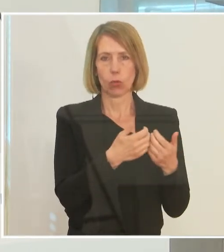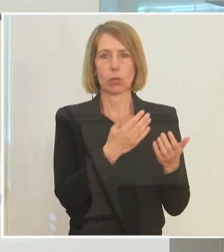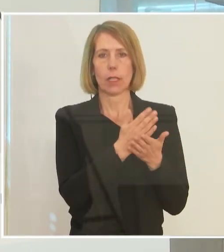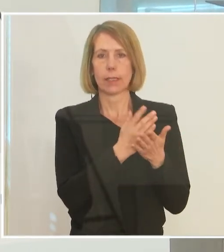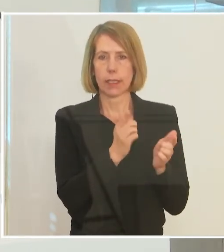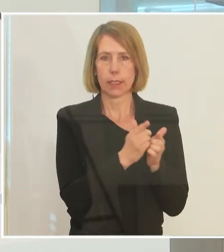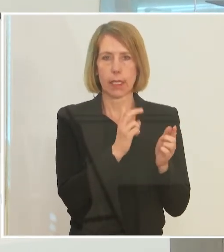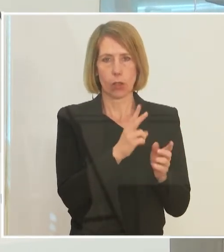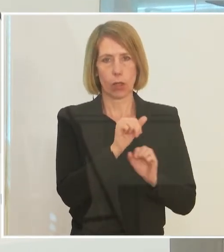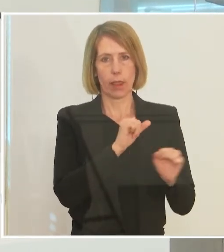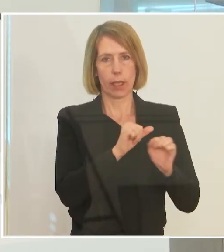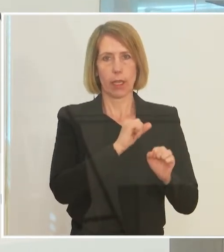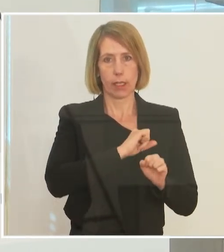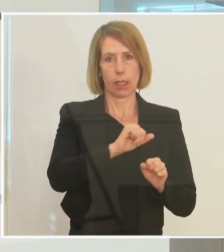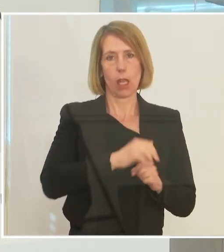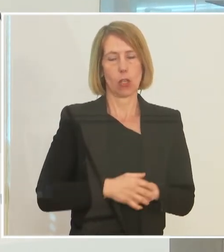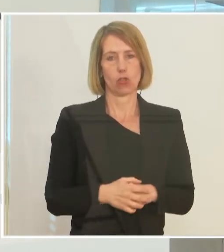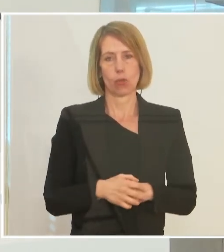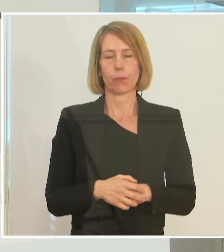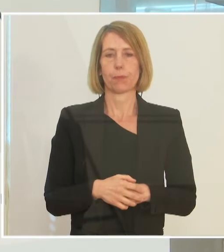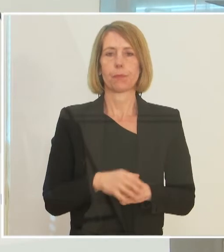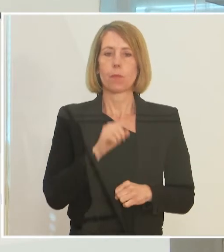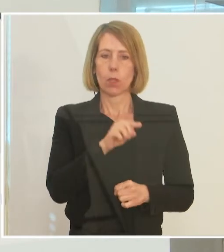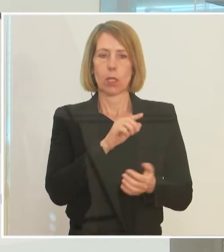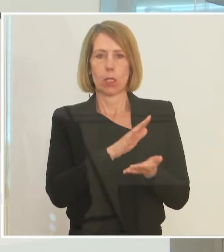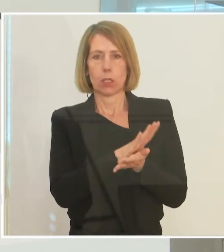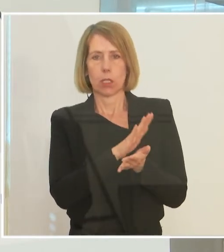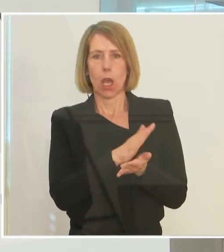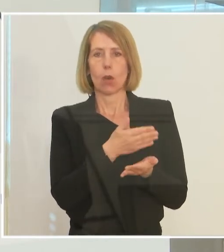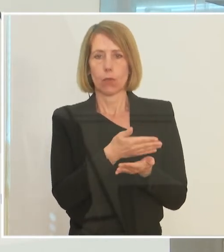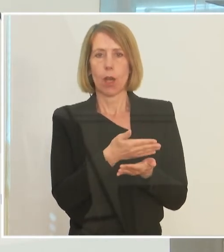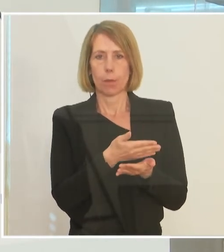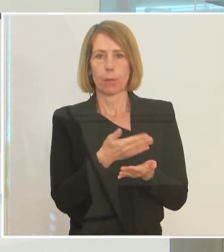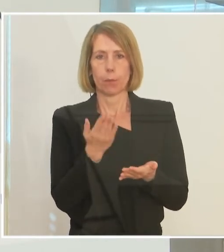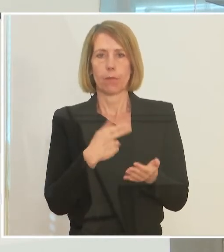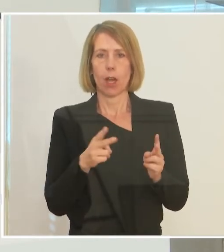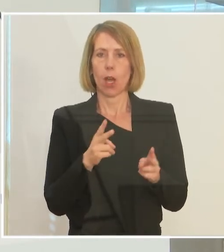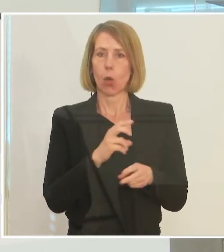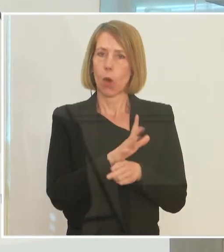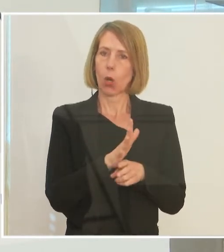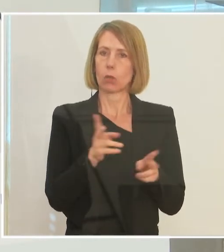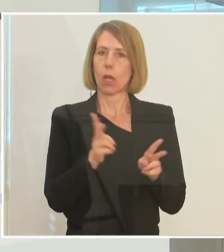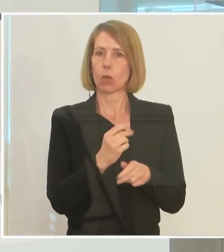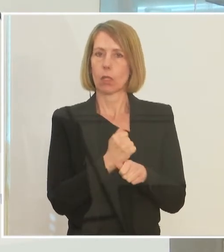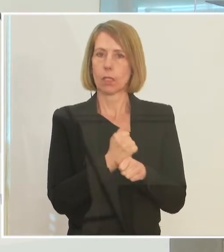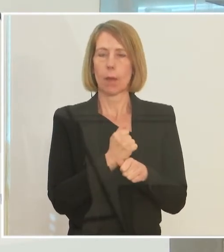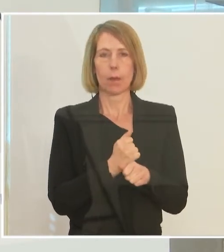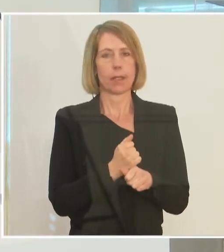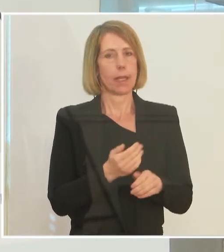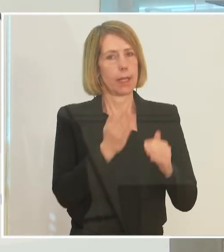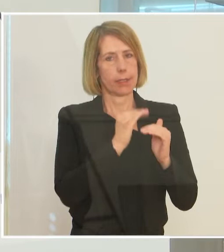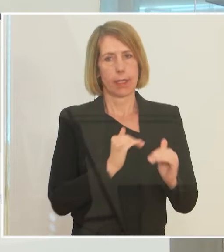können. Diese Aufgaben hat sozusagen die Corona-Kurzarbeit, die sehr niederschwellig definiert,